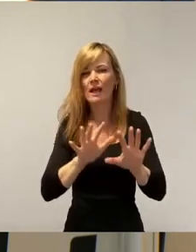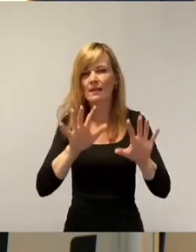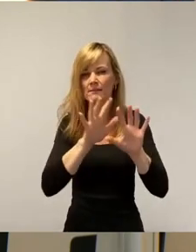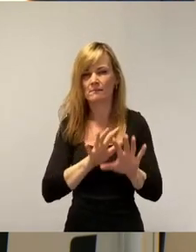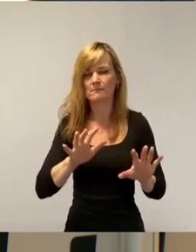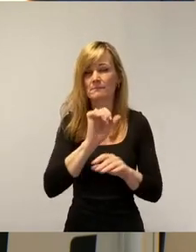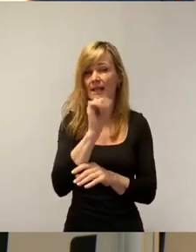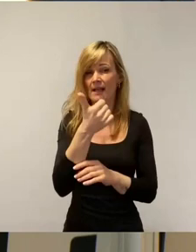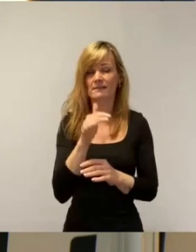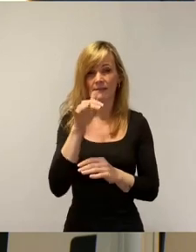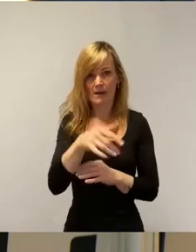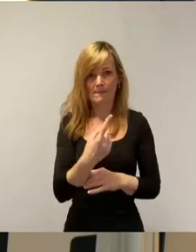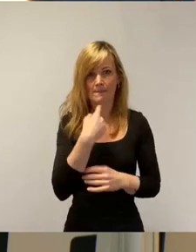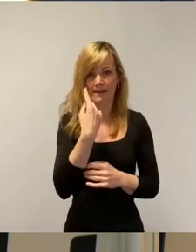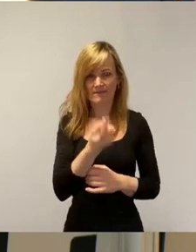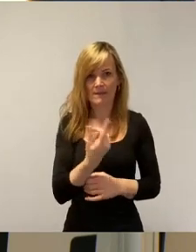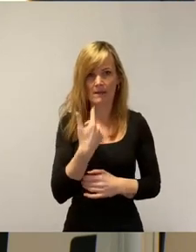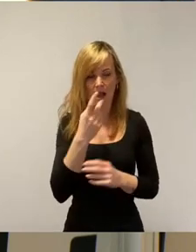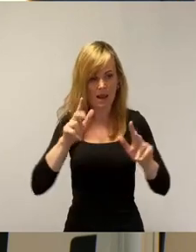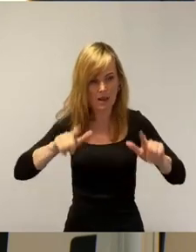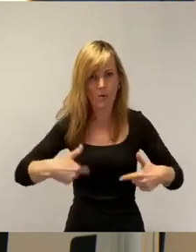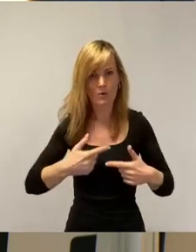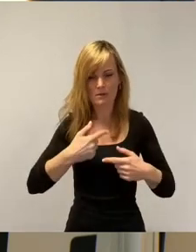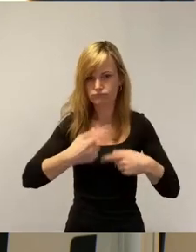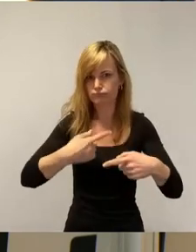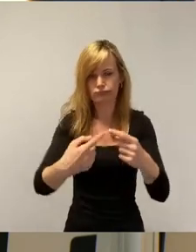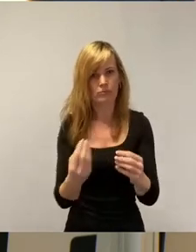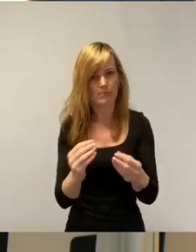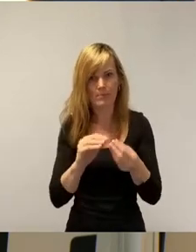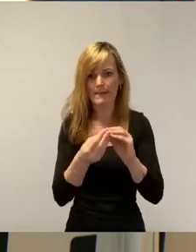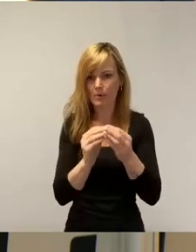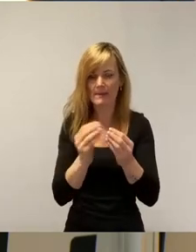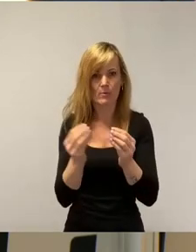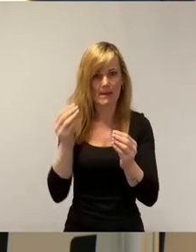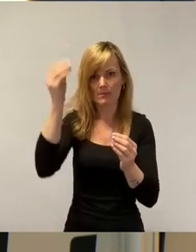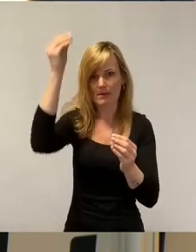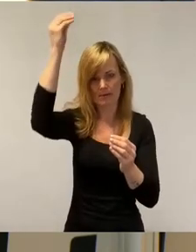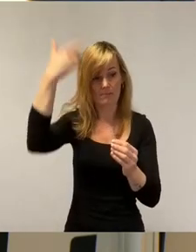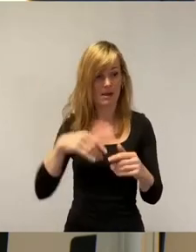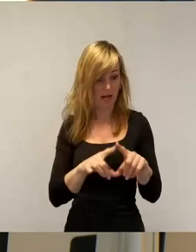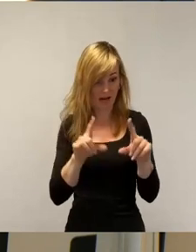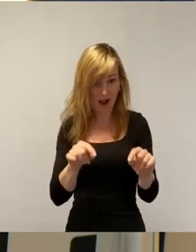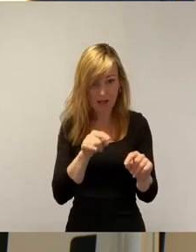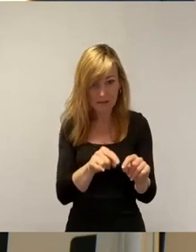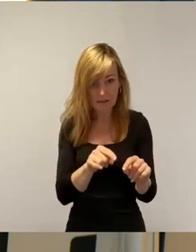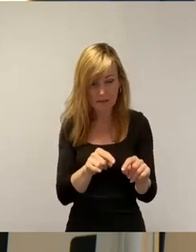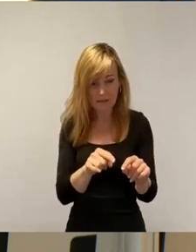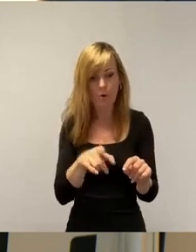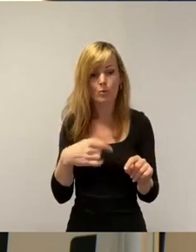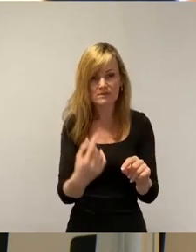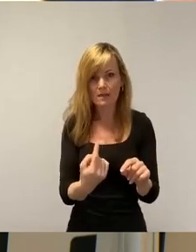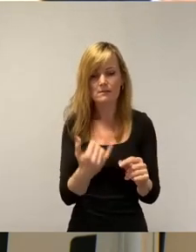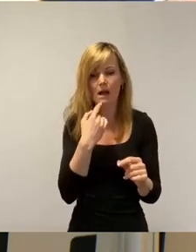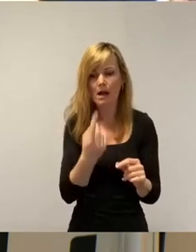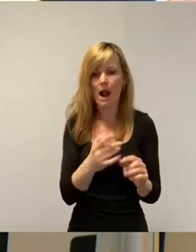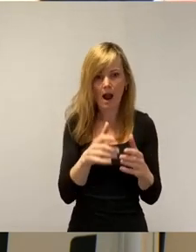öffnen die Büchse der Pandora damit. Ja, wir haben dann nämlich die Karte und dann kann man nämlich sagen, wir dehnen es aus. Heute sind es Asylbewerber,